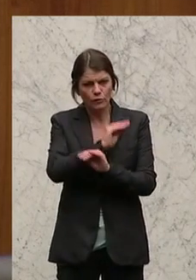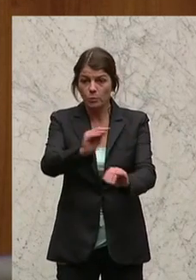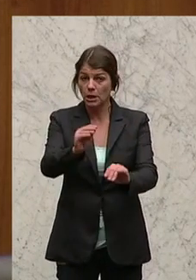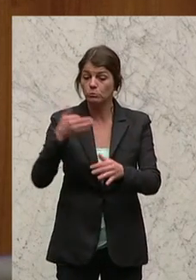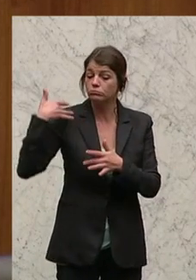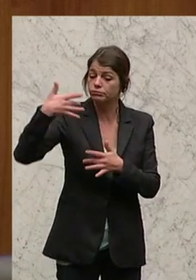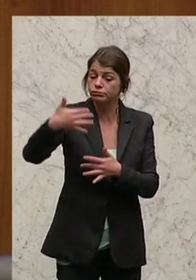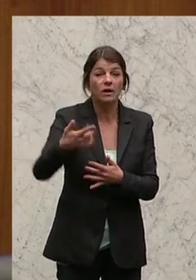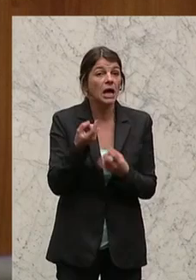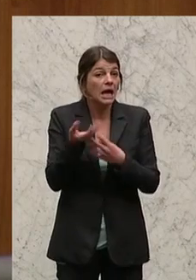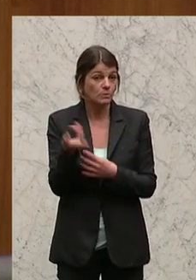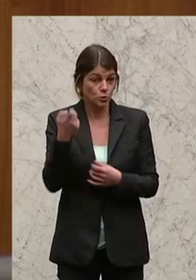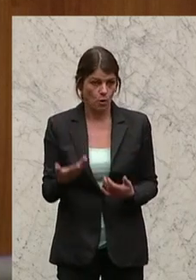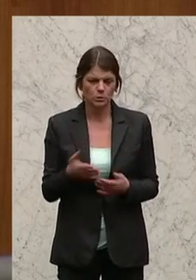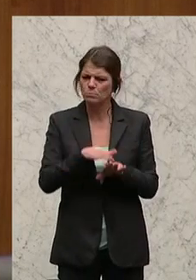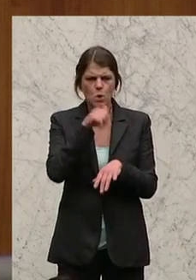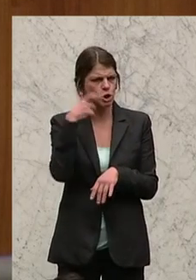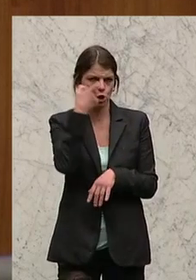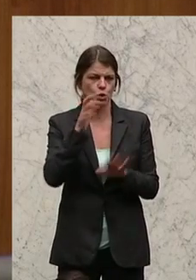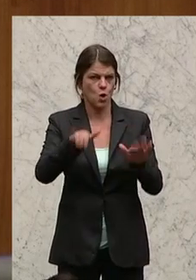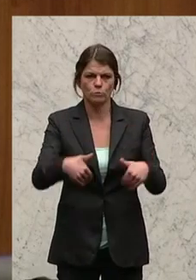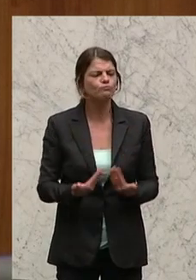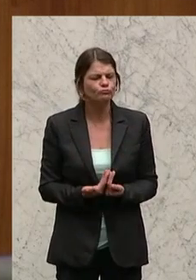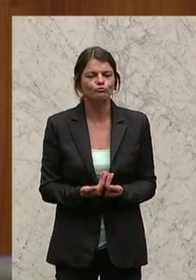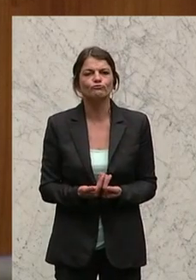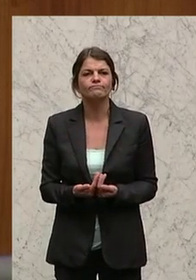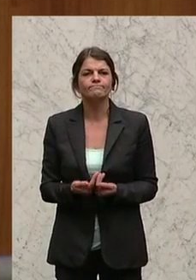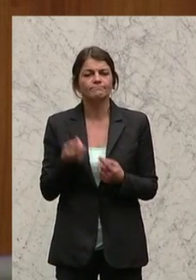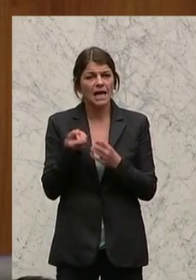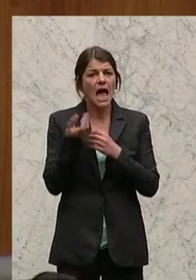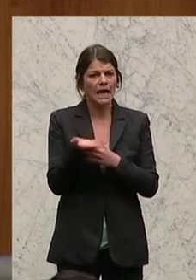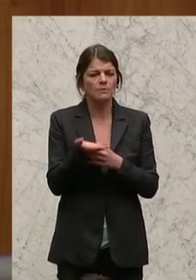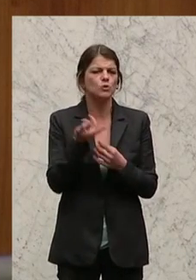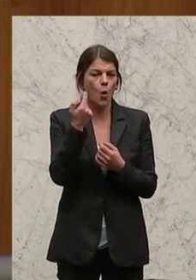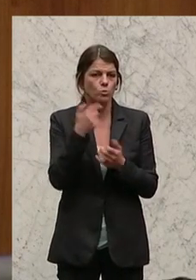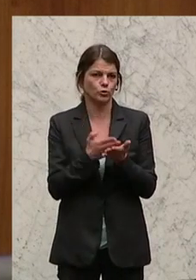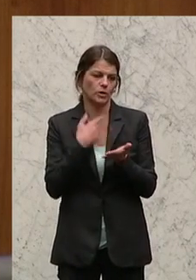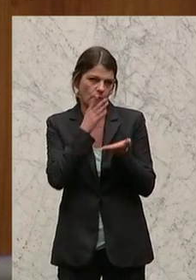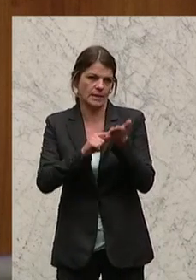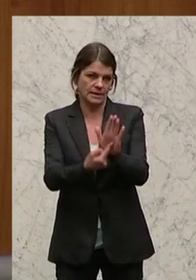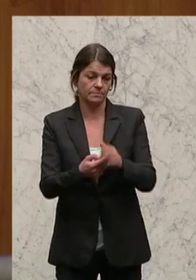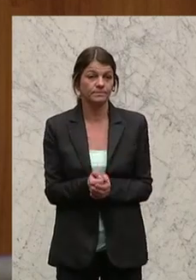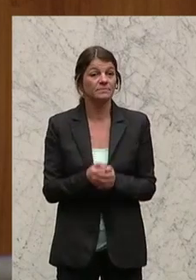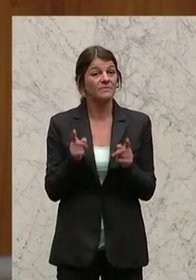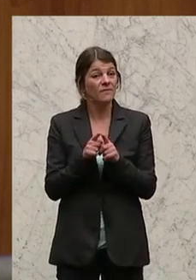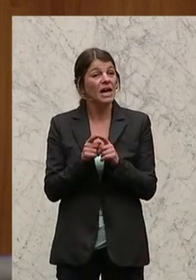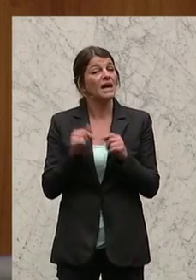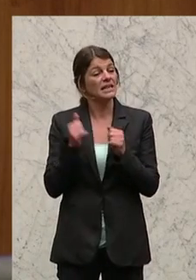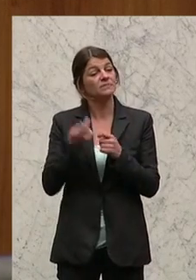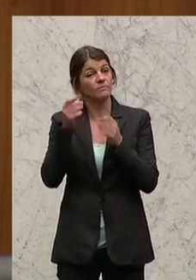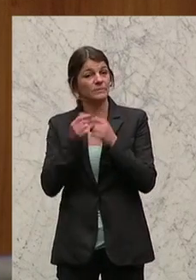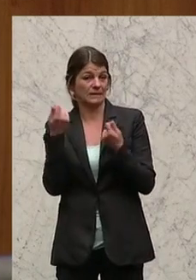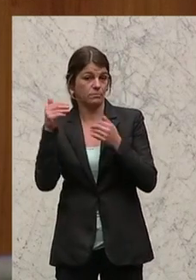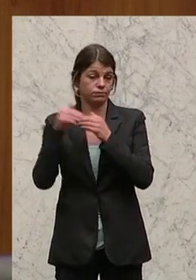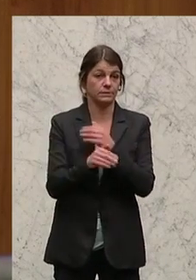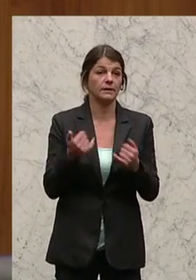Ergebnisse dort sein werden. Machen Sie sich keine Sorgen. Es wird dieses Ergebnis dann geben. Kalte Progression ist angesprochen. Ja,